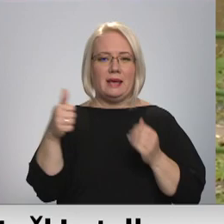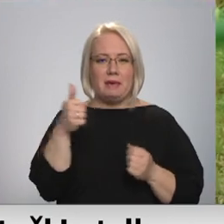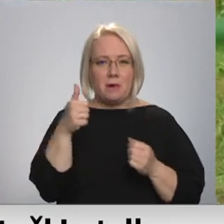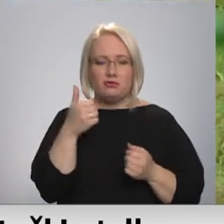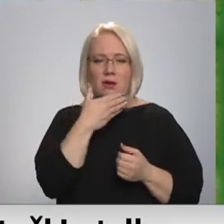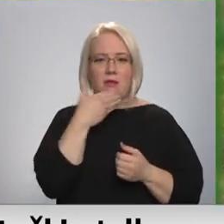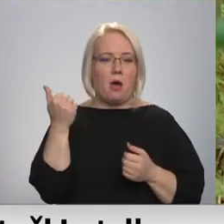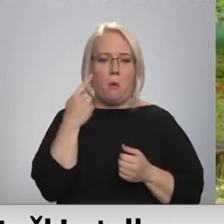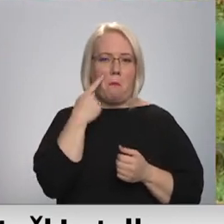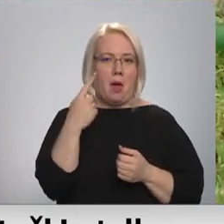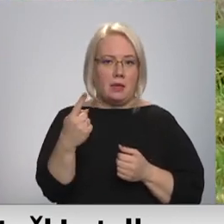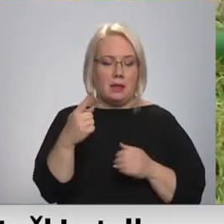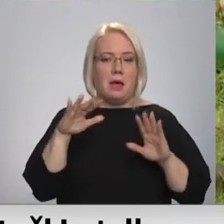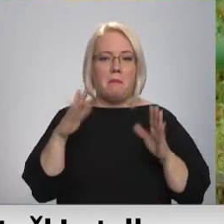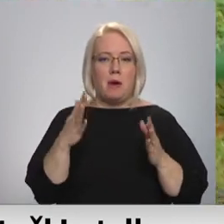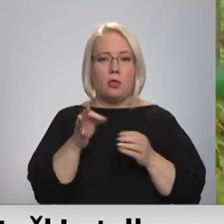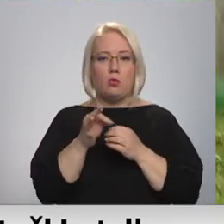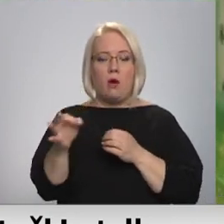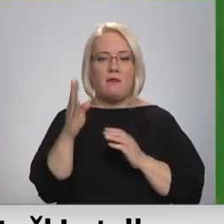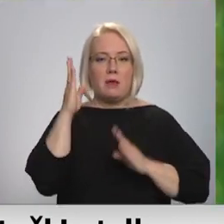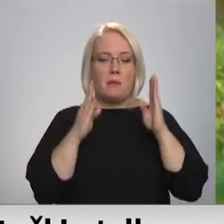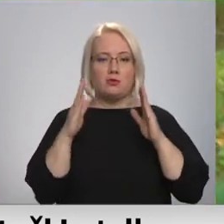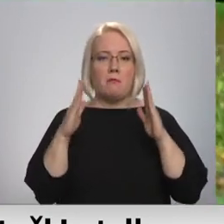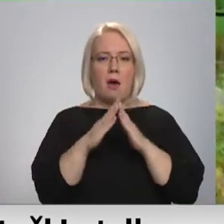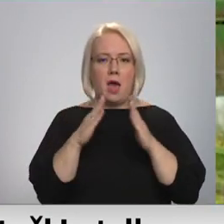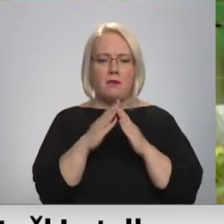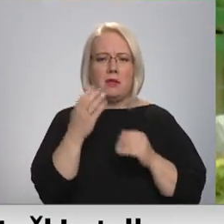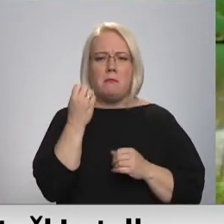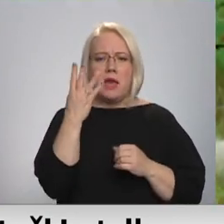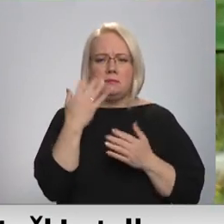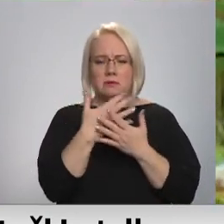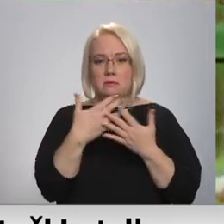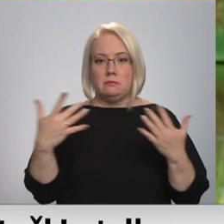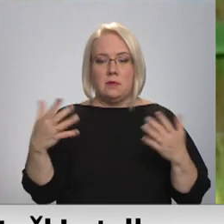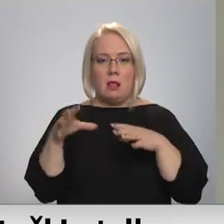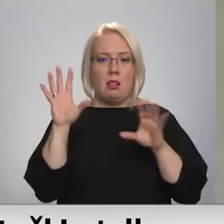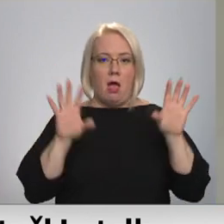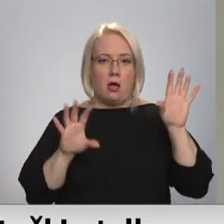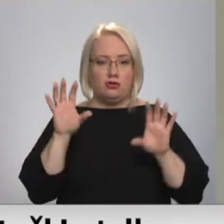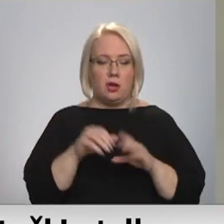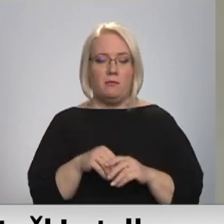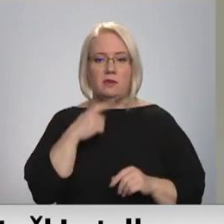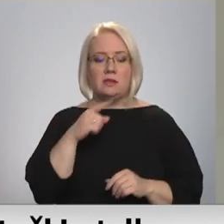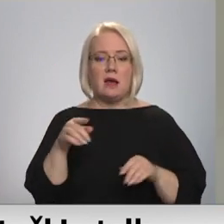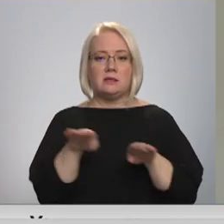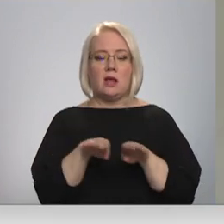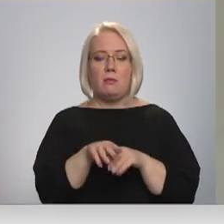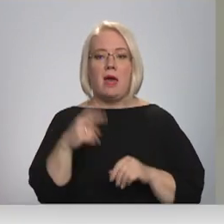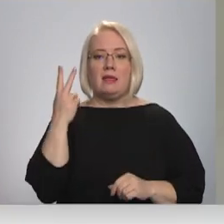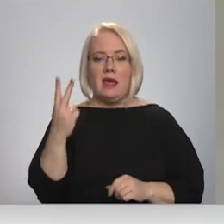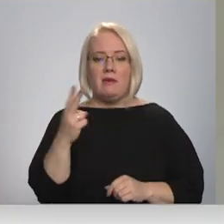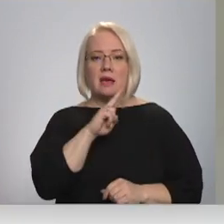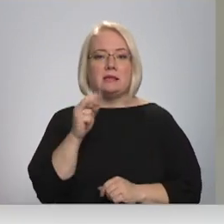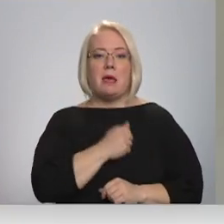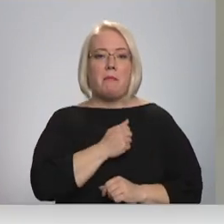manījuši, taču novada mežos mājviet esot vismas patsmit sauveļas lāčiem. Aršībā no šiem diviem, kas nebaidies to